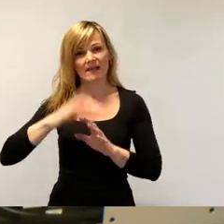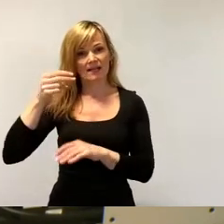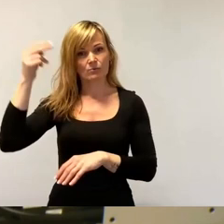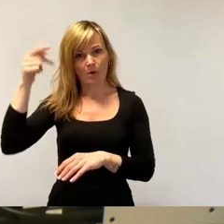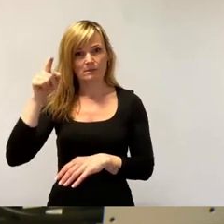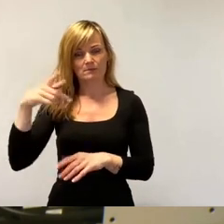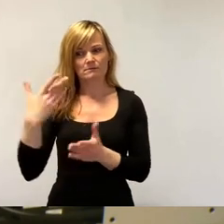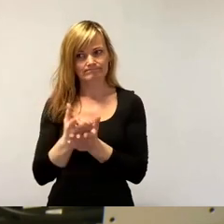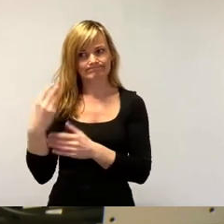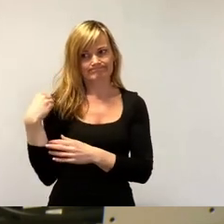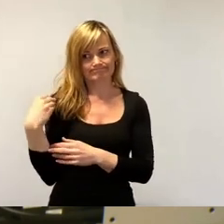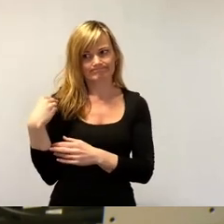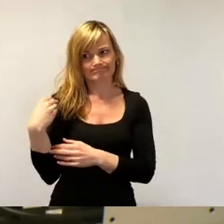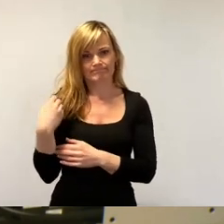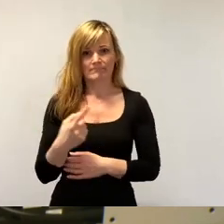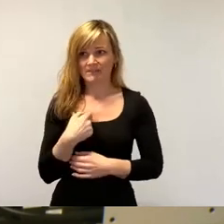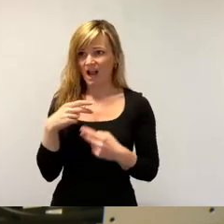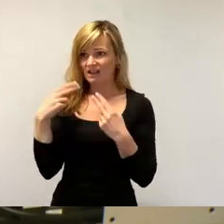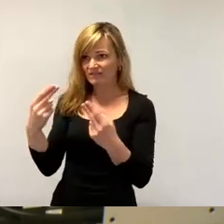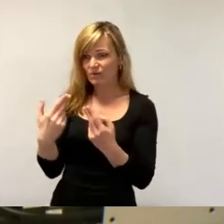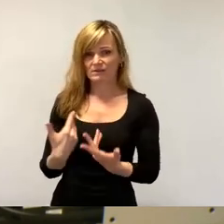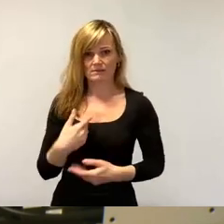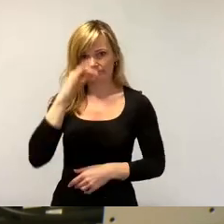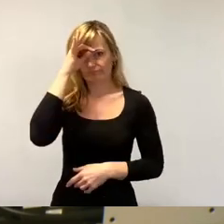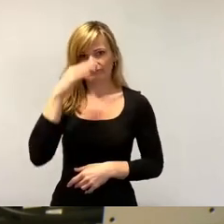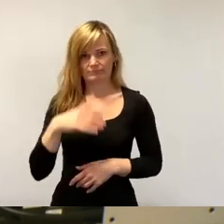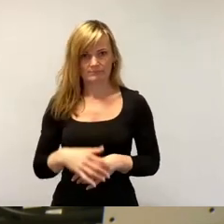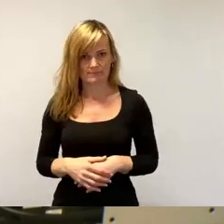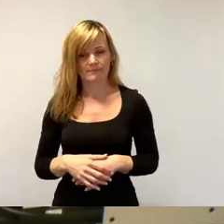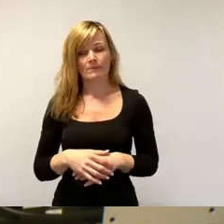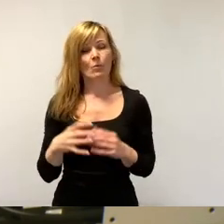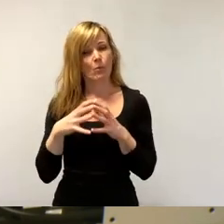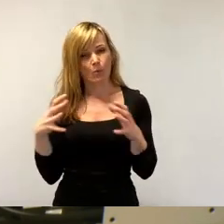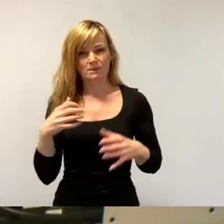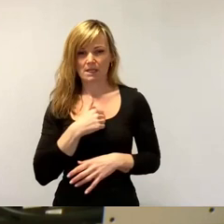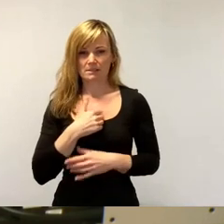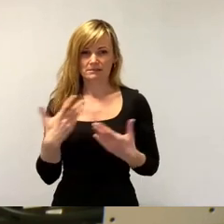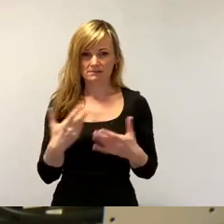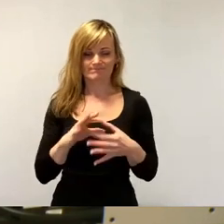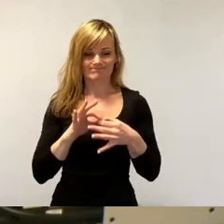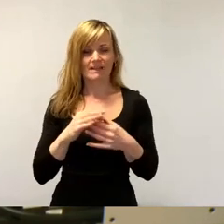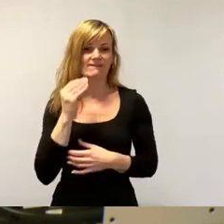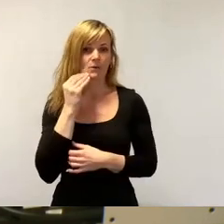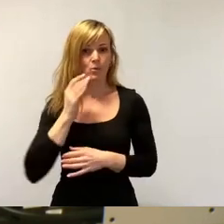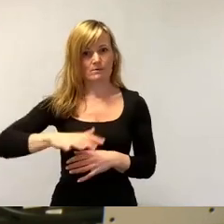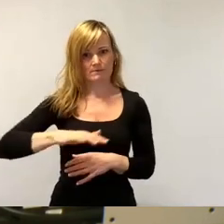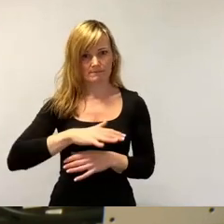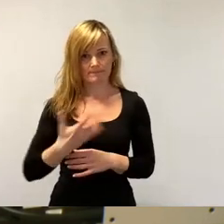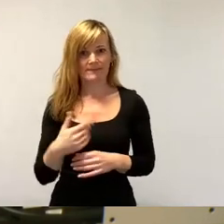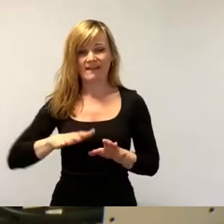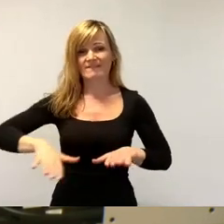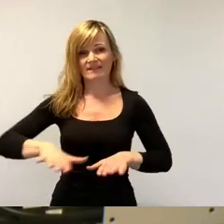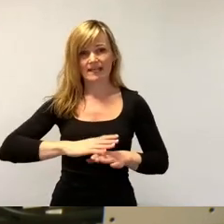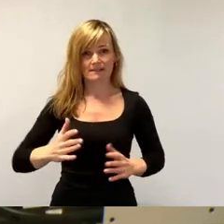und wir wissen keine Antworten. Eine der größten Ängste bezieht sich auf das Wohnen. Zu bebauende Flächen sind kaum noch